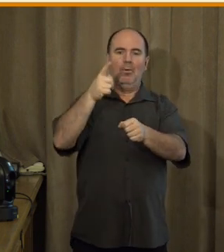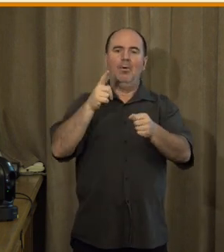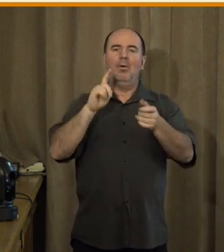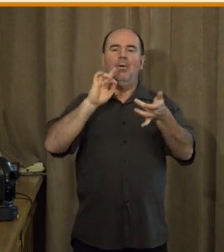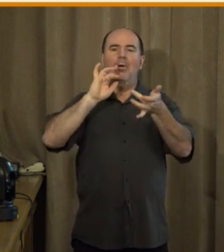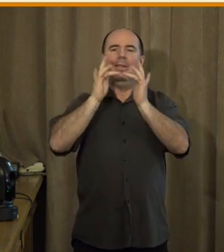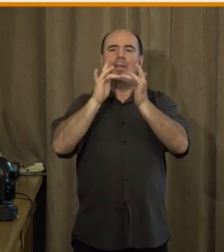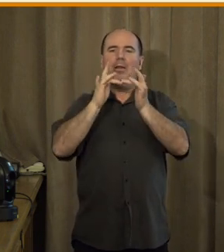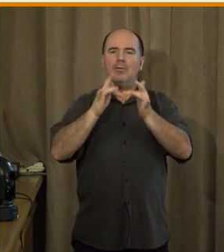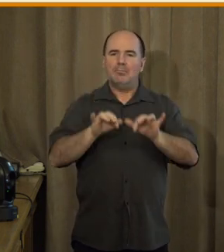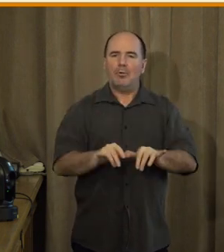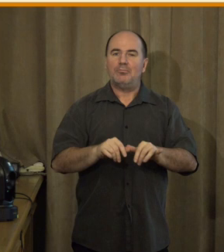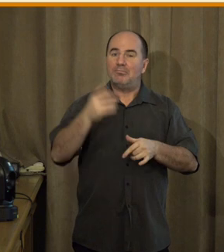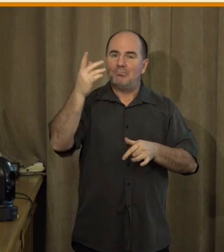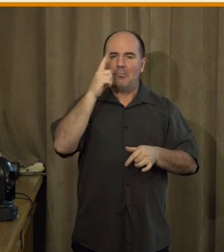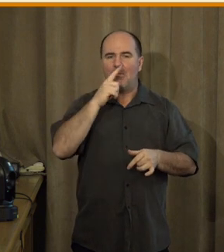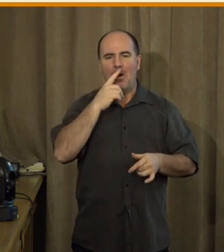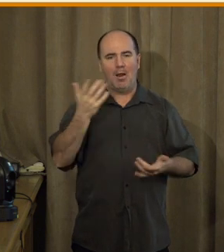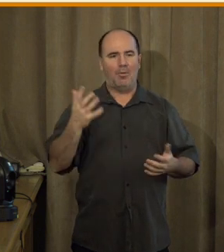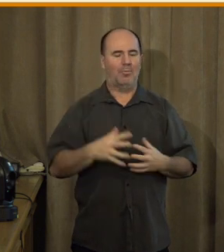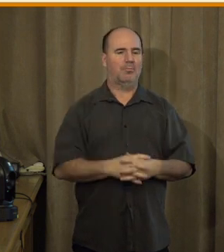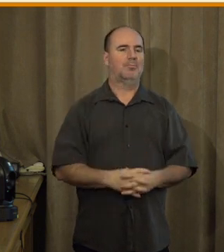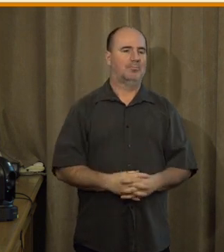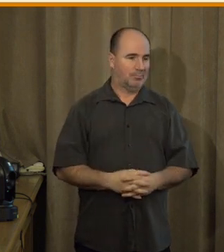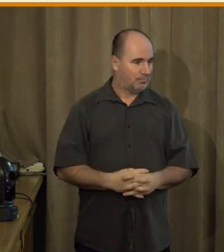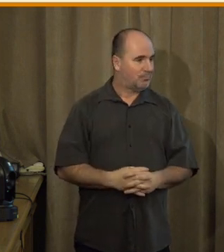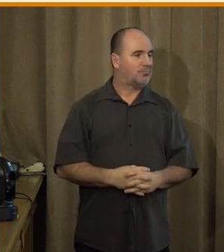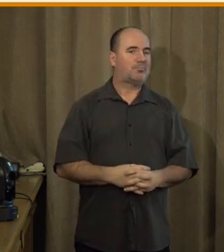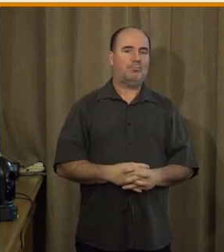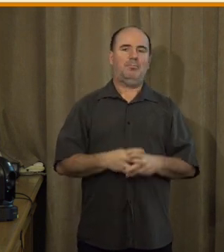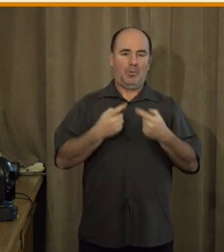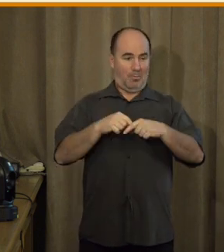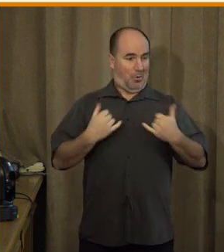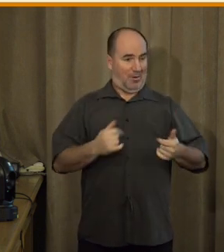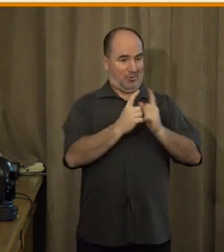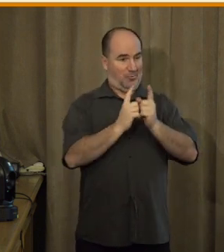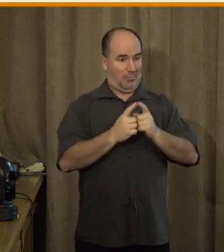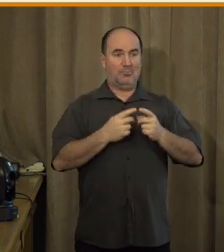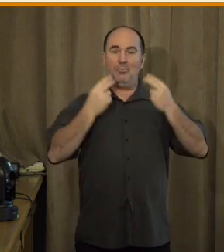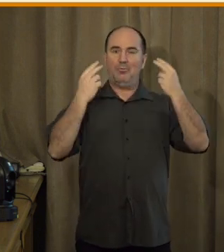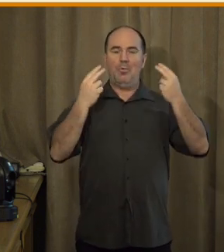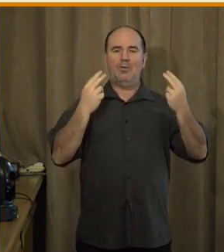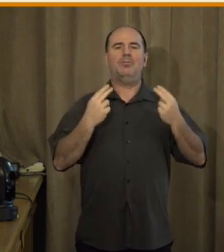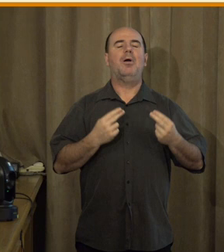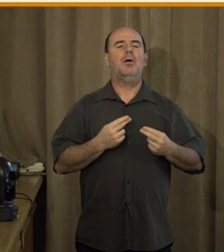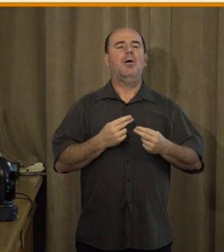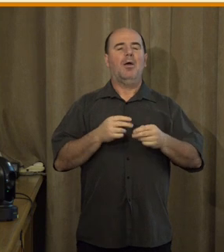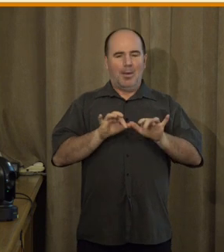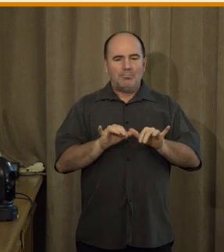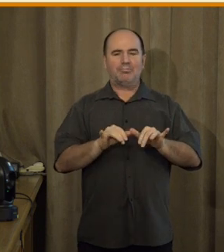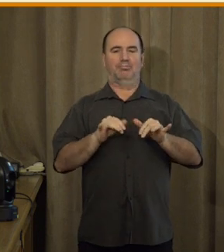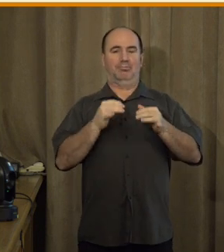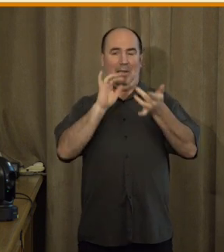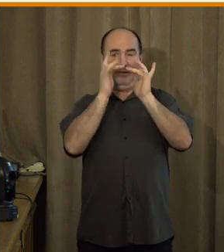A tím posledním zjištěním, které bude zásadním pro tu naši diskuzi, je, že digitální vyloučení, respektive to ohrožení